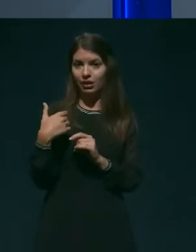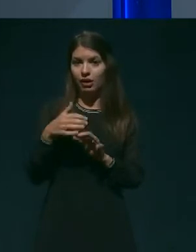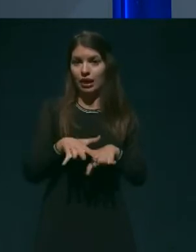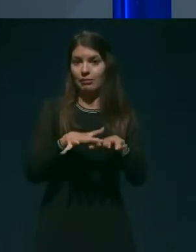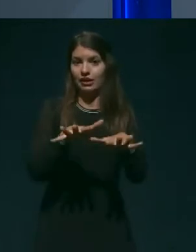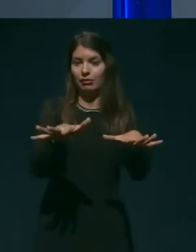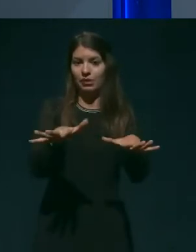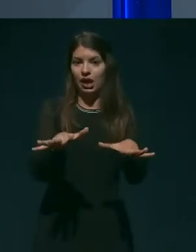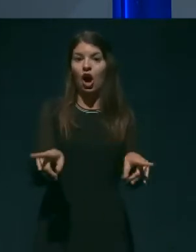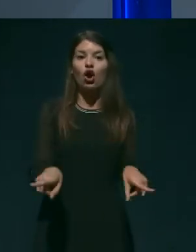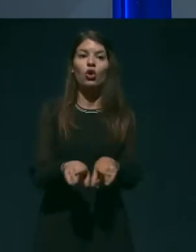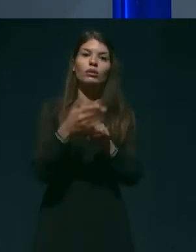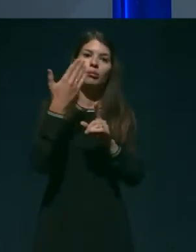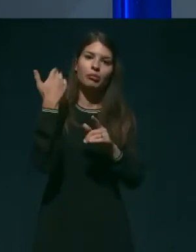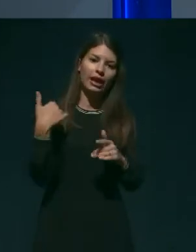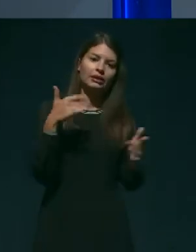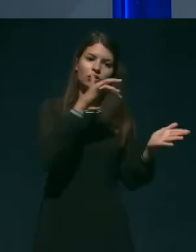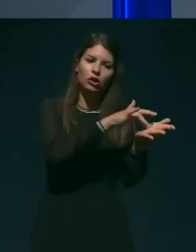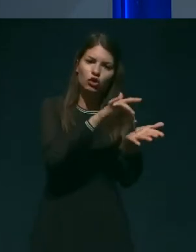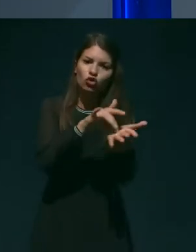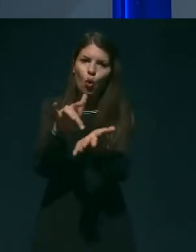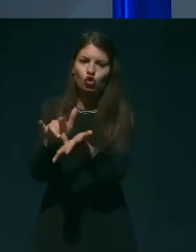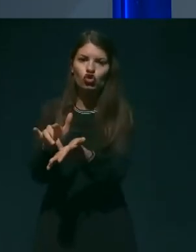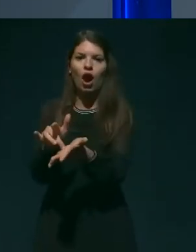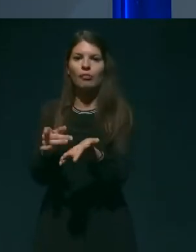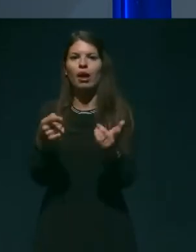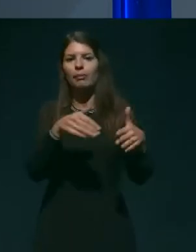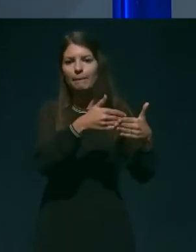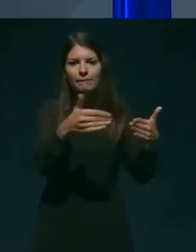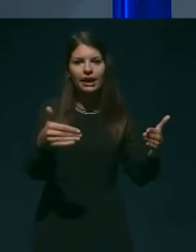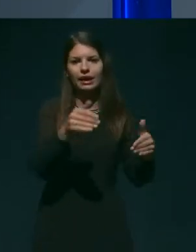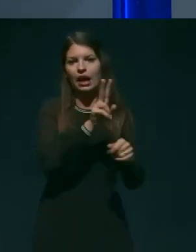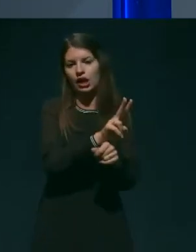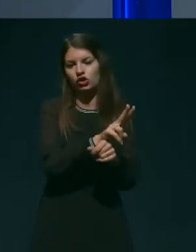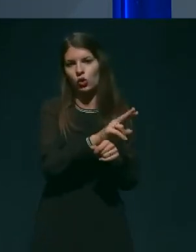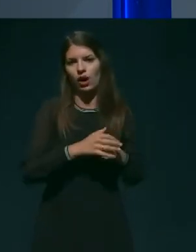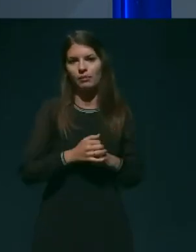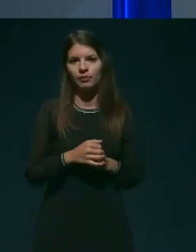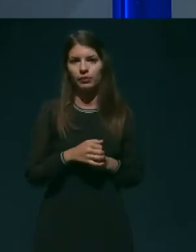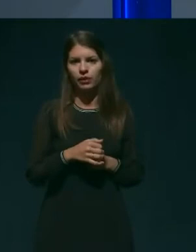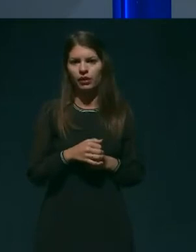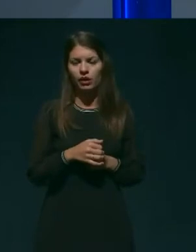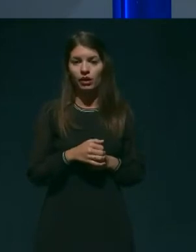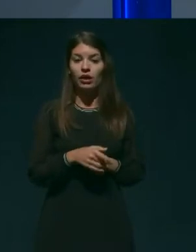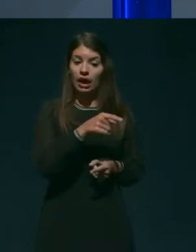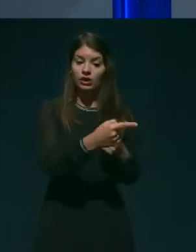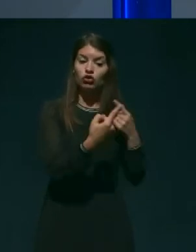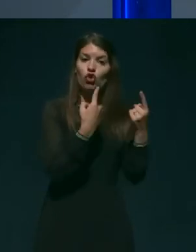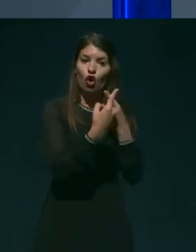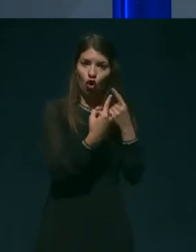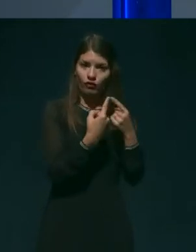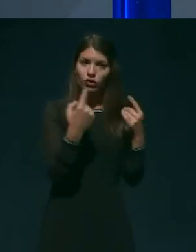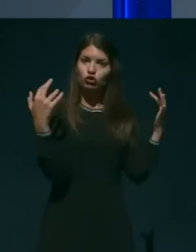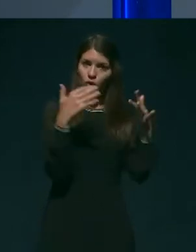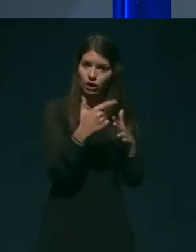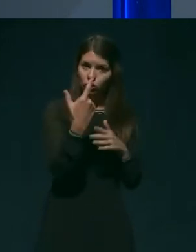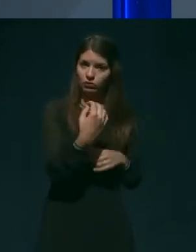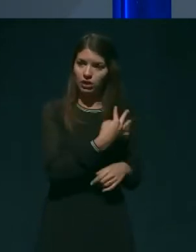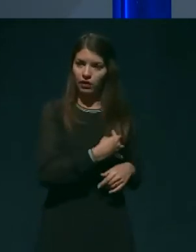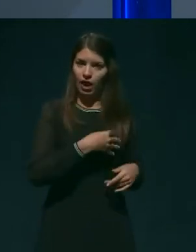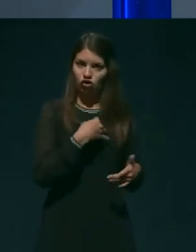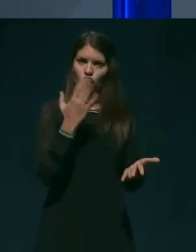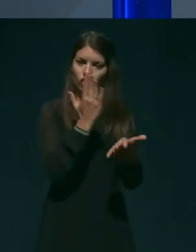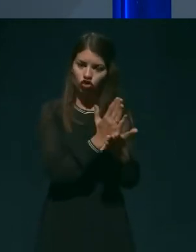koridorjev, kontrolnih točk in nadzora na mejah. Zdaj dogovor z Hrvaško, pravite, da je že sklenjen,